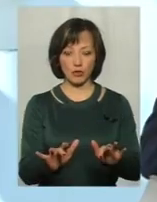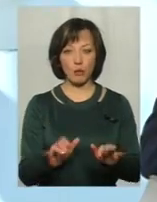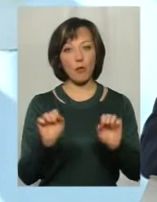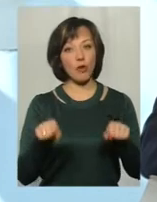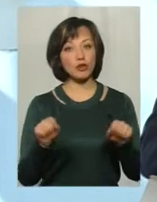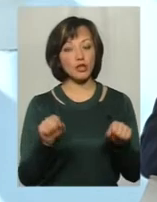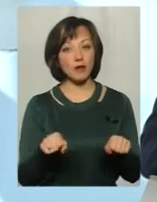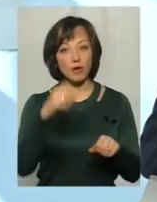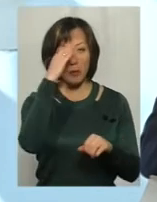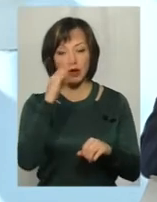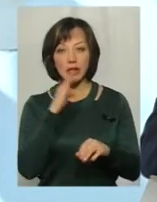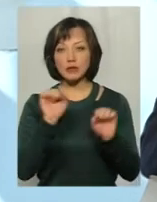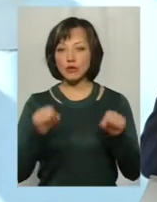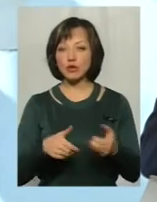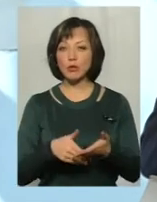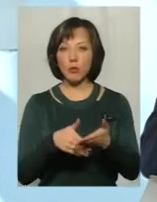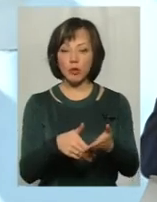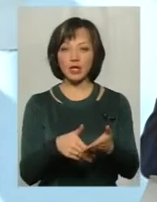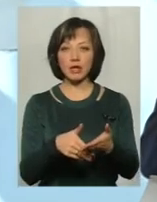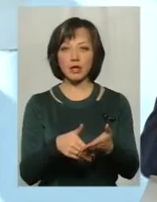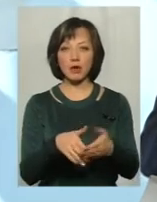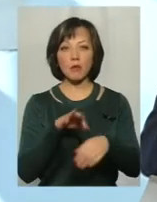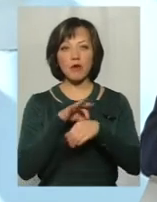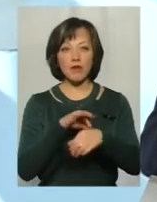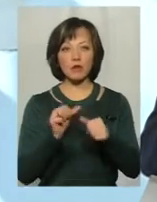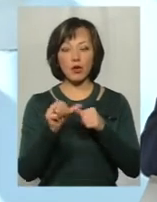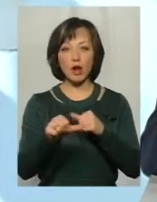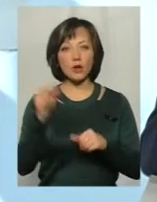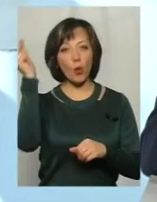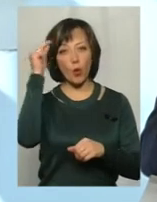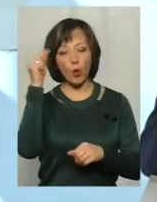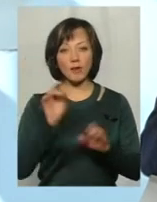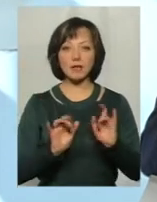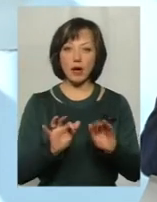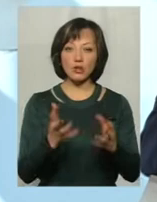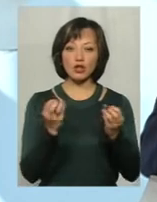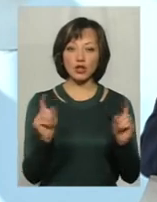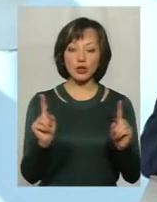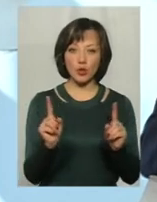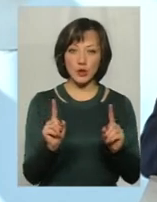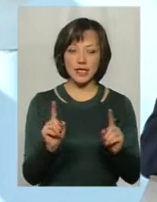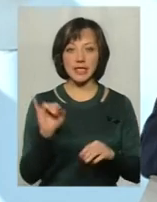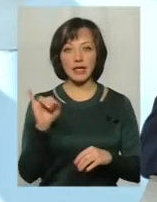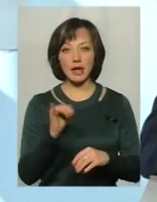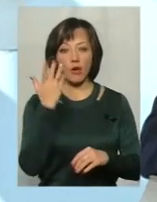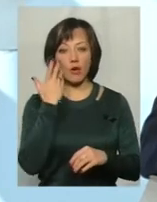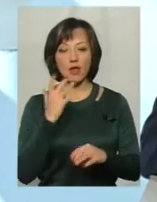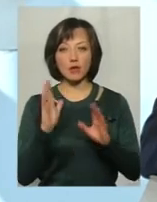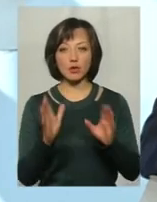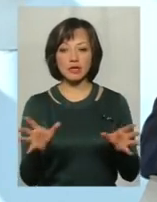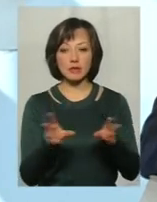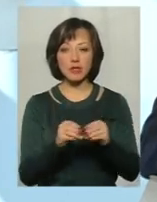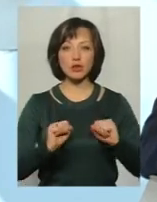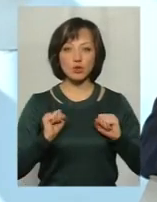Можливо, батьки зможуть допомогти в проведенні окремих уроків, заходів, ще чогось. І коли будуть такі спільні